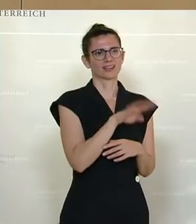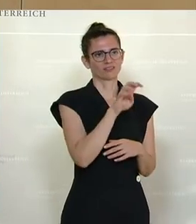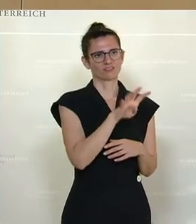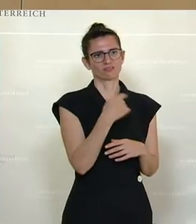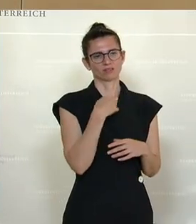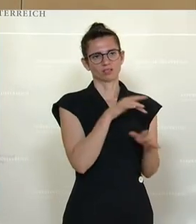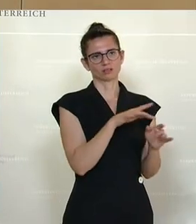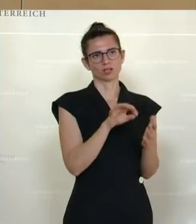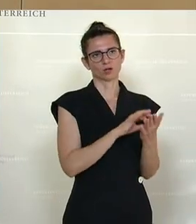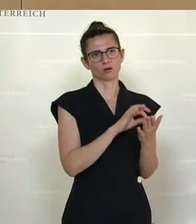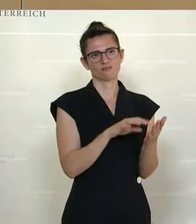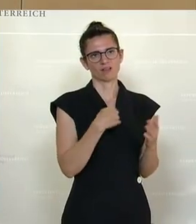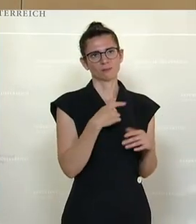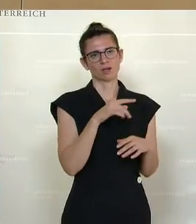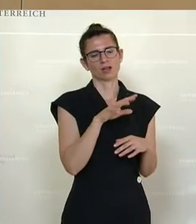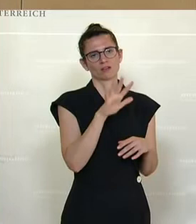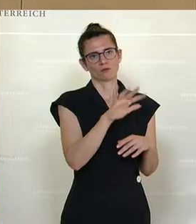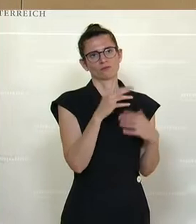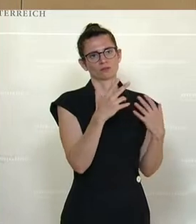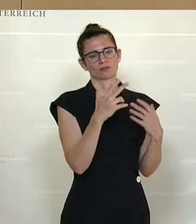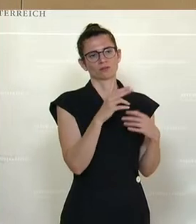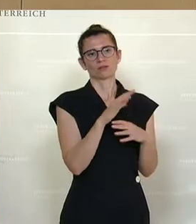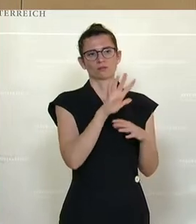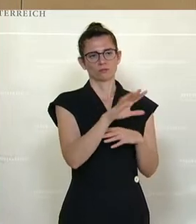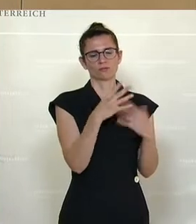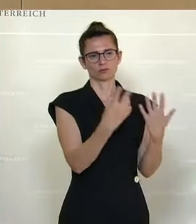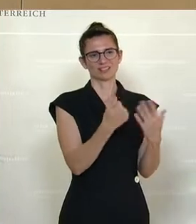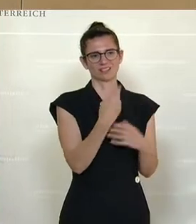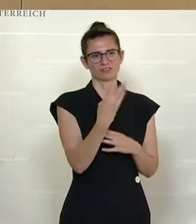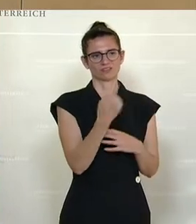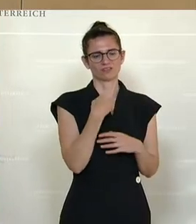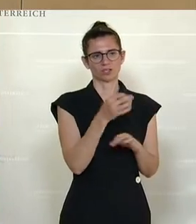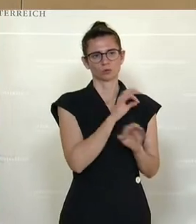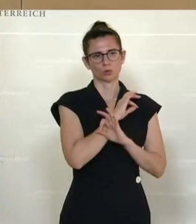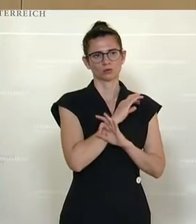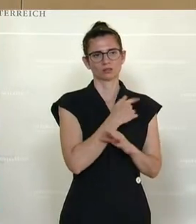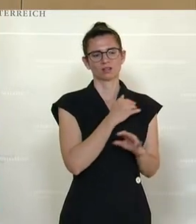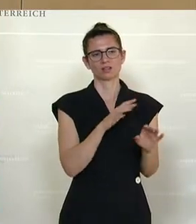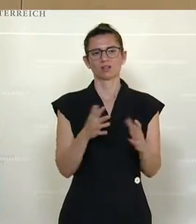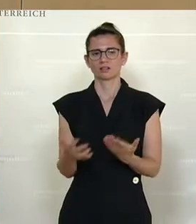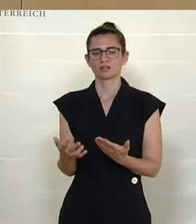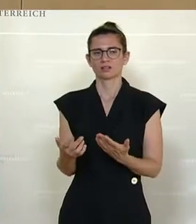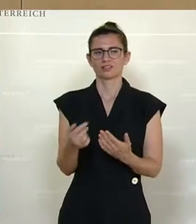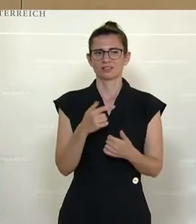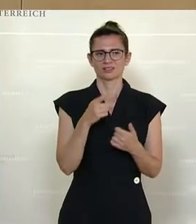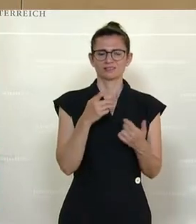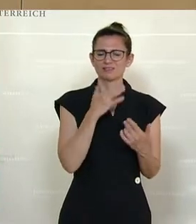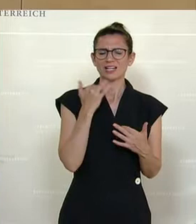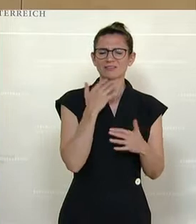1985 ebenfalls vier Tote und dazwischen viele